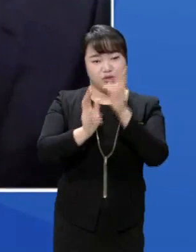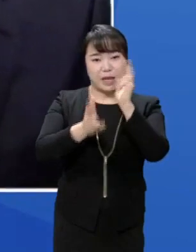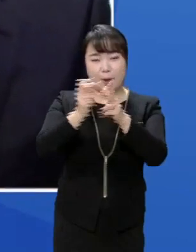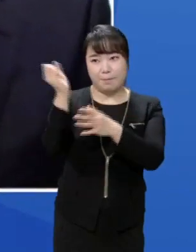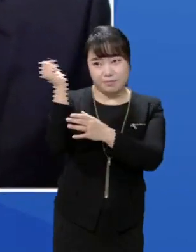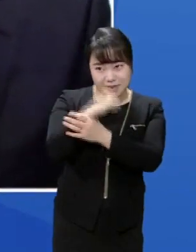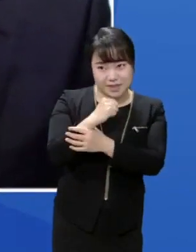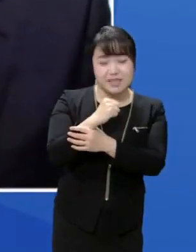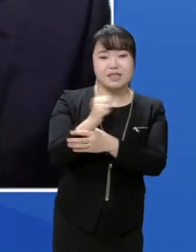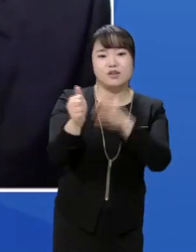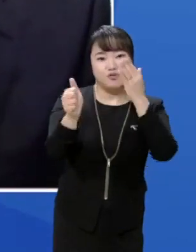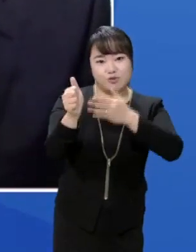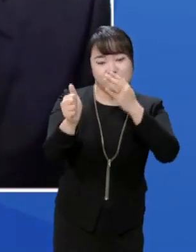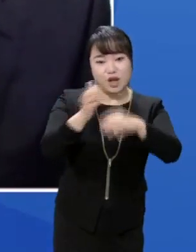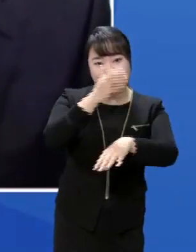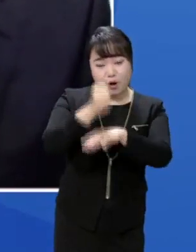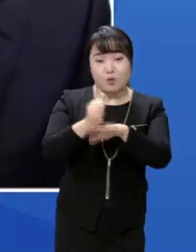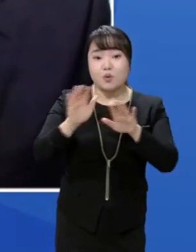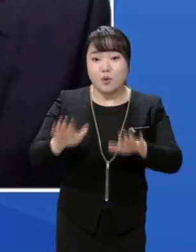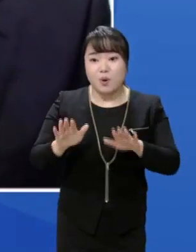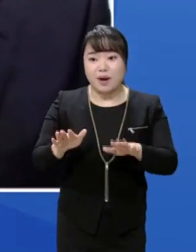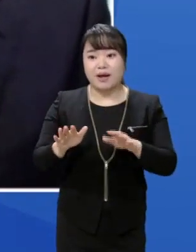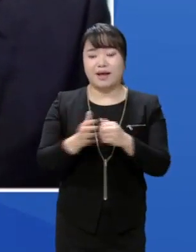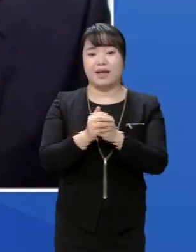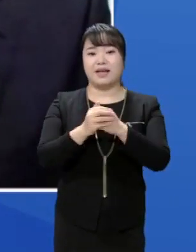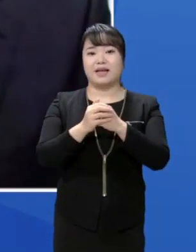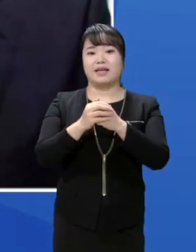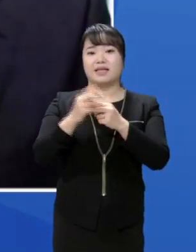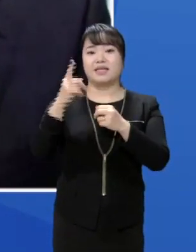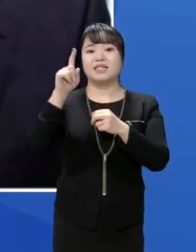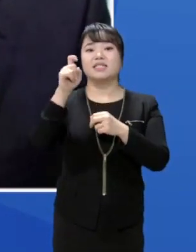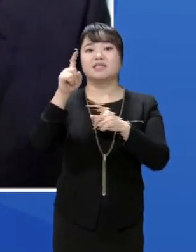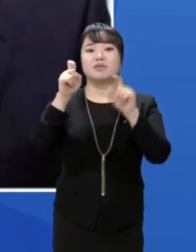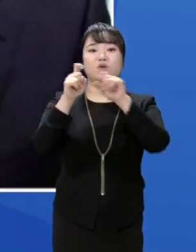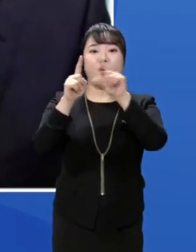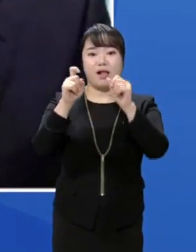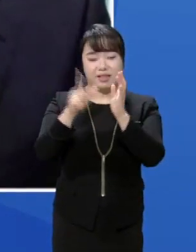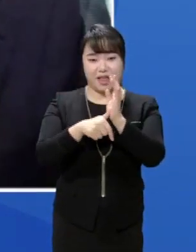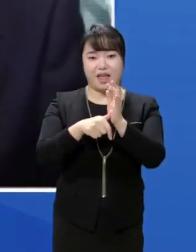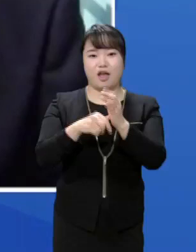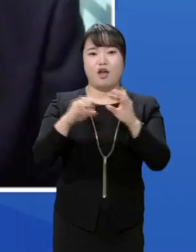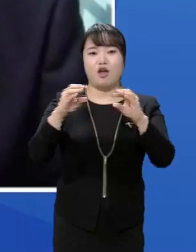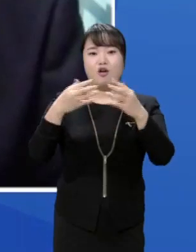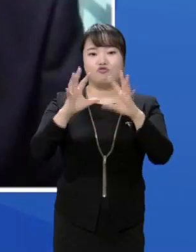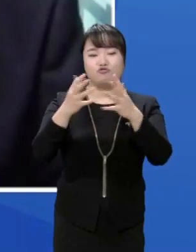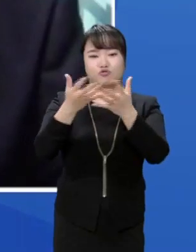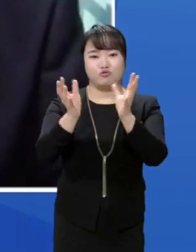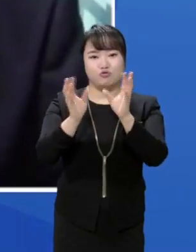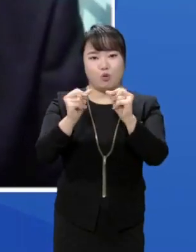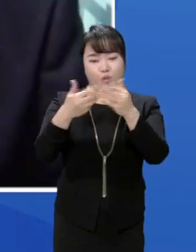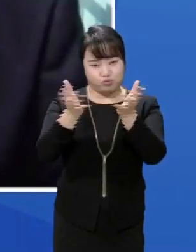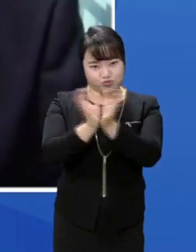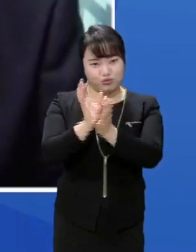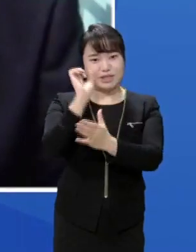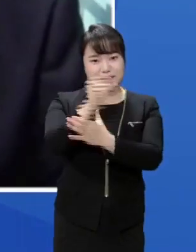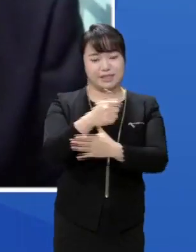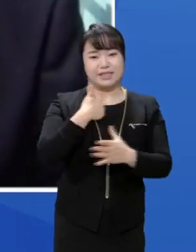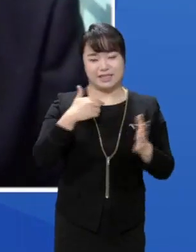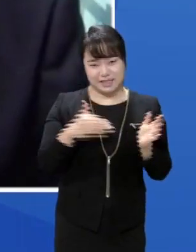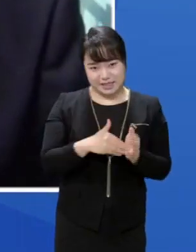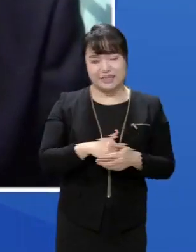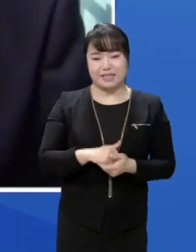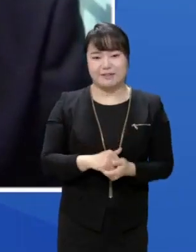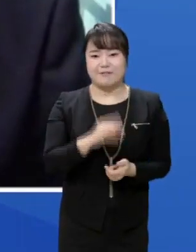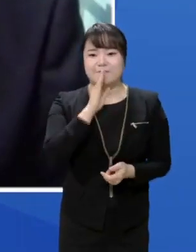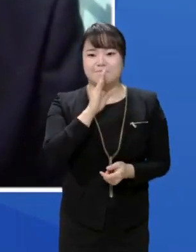이상 걸려서 이번 11월 달에 국토부에서 그 계획을 승인한 겁니다. 우위 신설 노선은 서울시가 개통